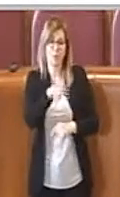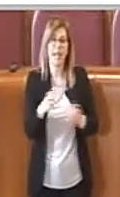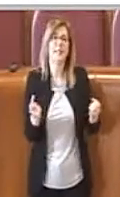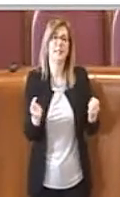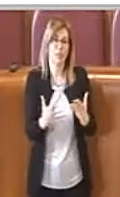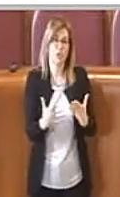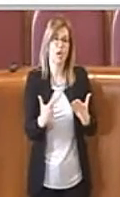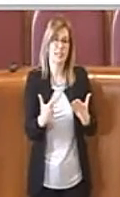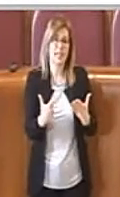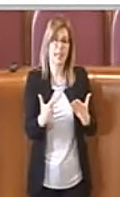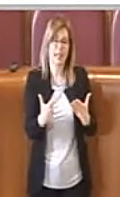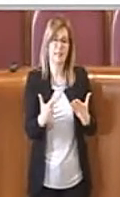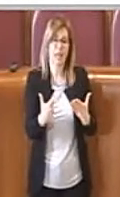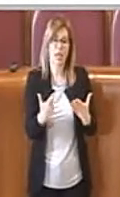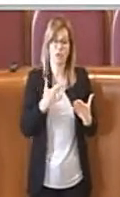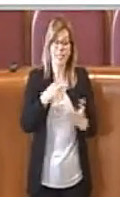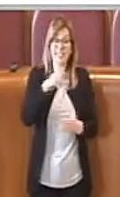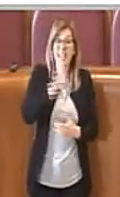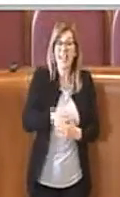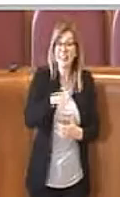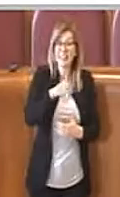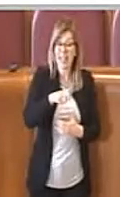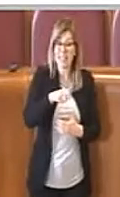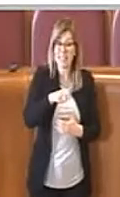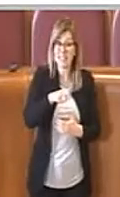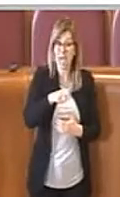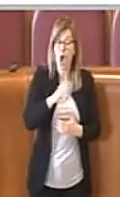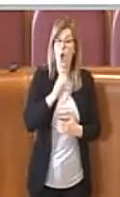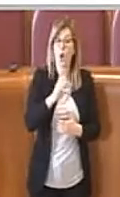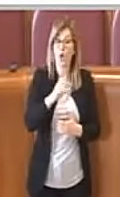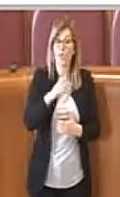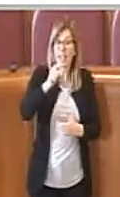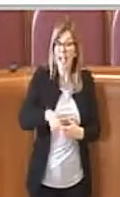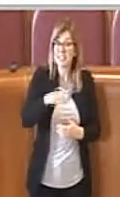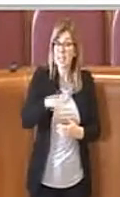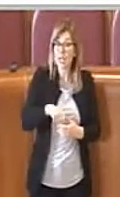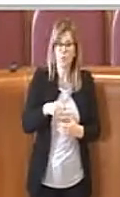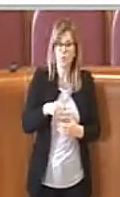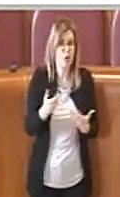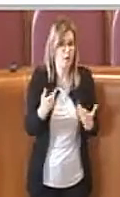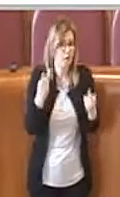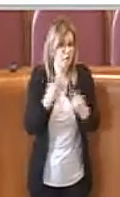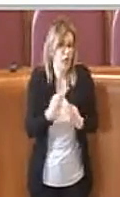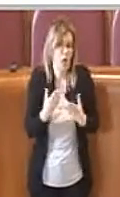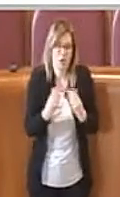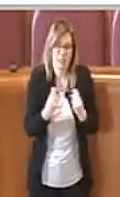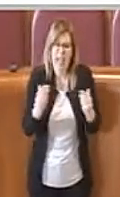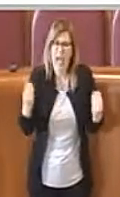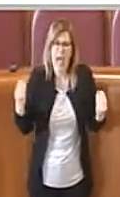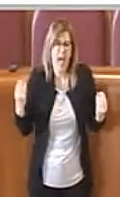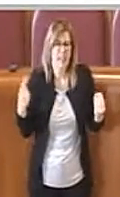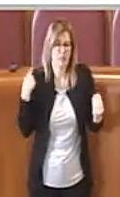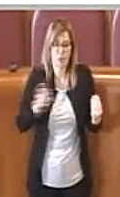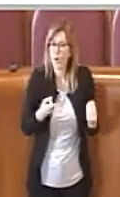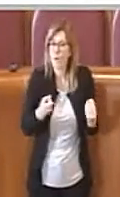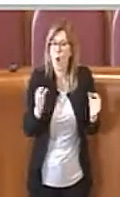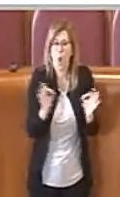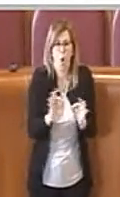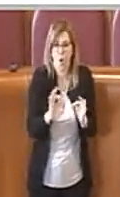stata addirittura una sentenza della Corte di Cassazione, molta acqua è passata sotto i ponti. Quindi io mi chiedo,